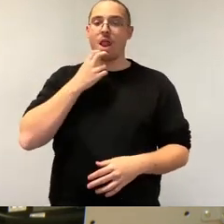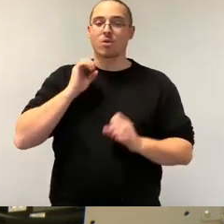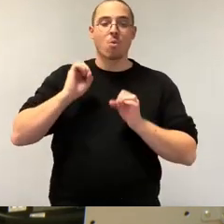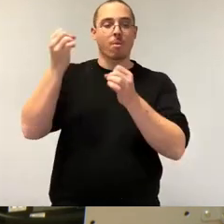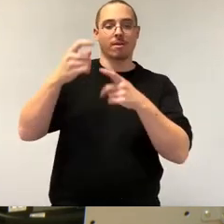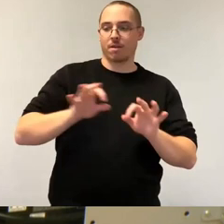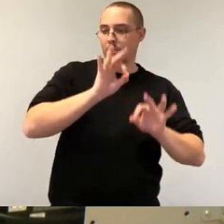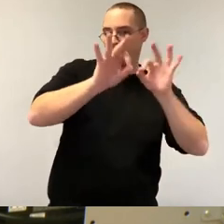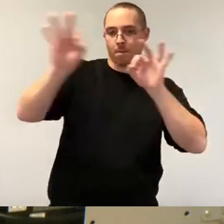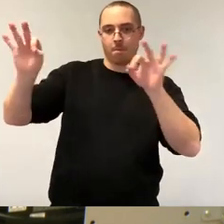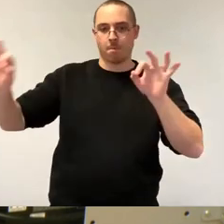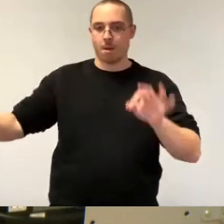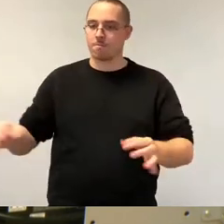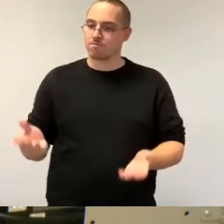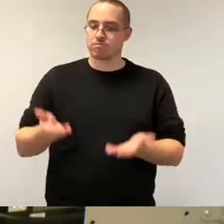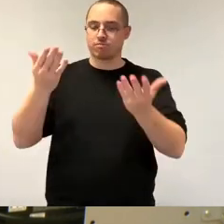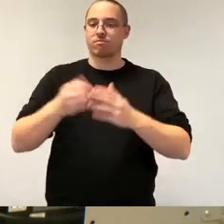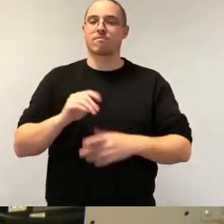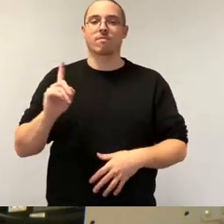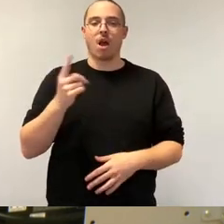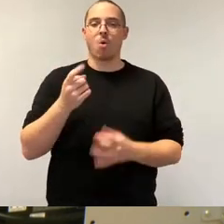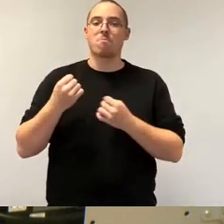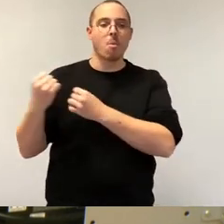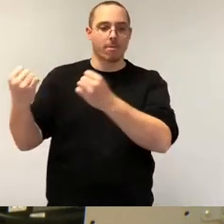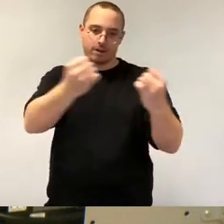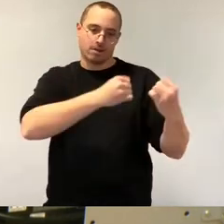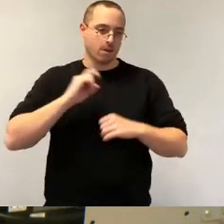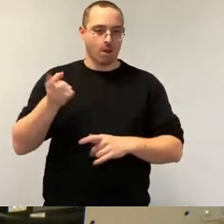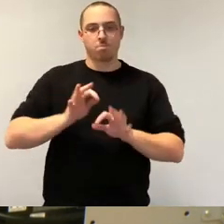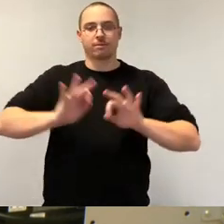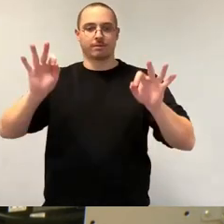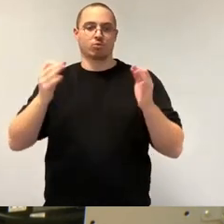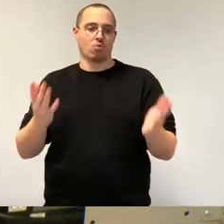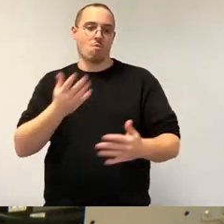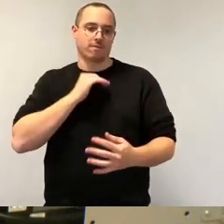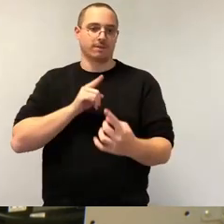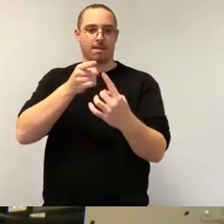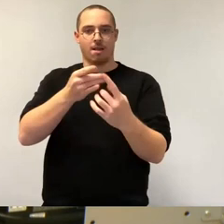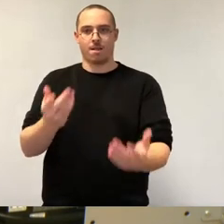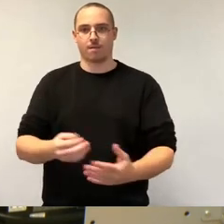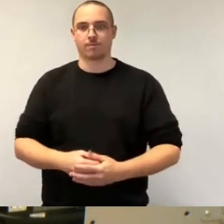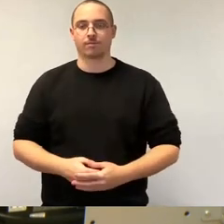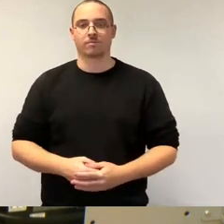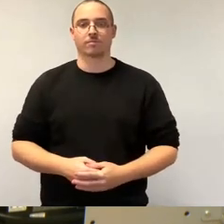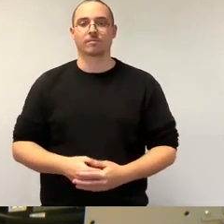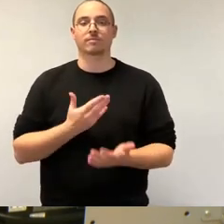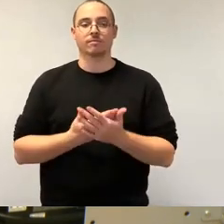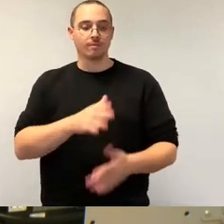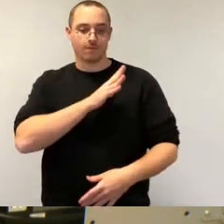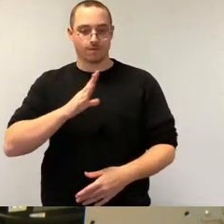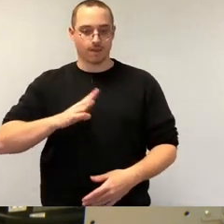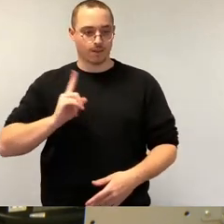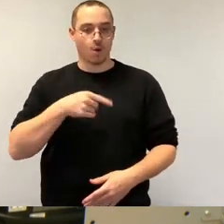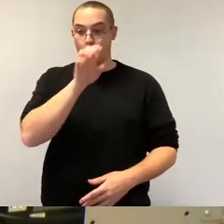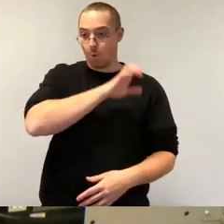Sachsen wird sich in Europa als Industrie-, Wissenschaft- und wirtschaftspolitischer Standort neu einordnen und eine Profilierung